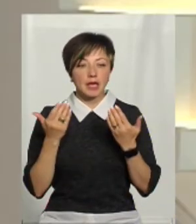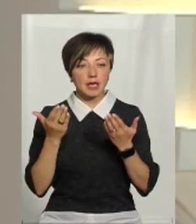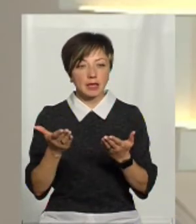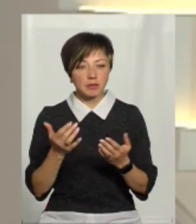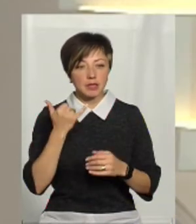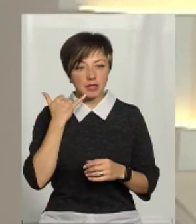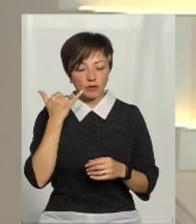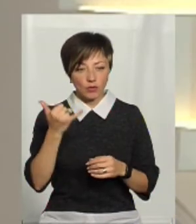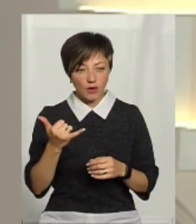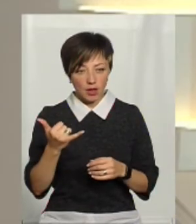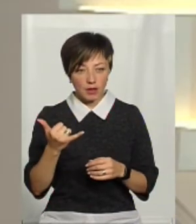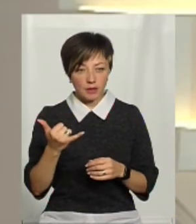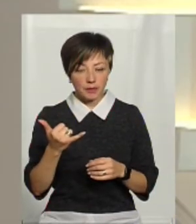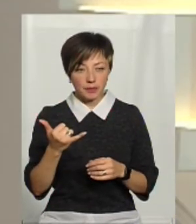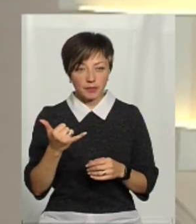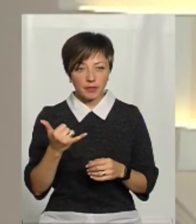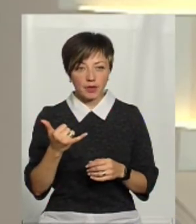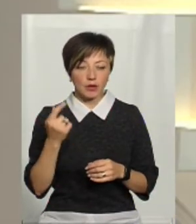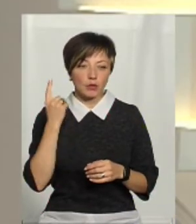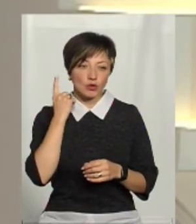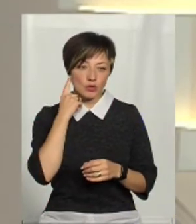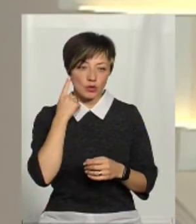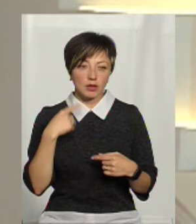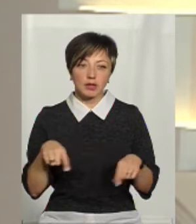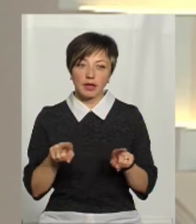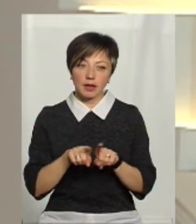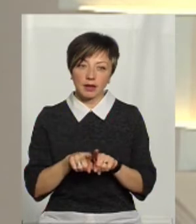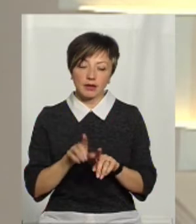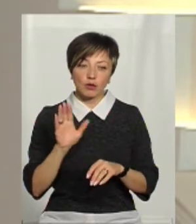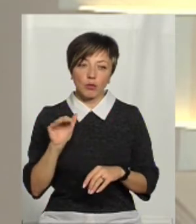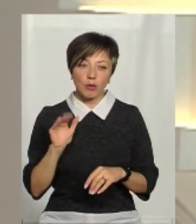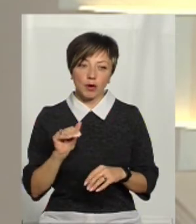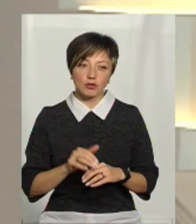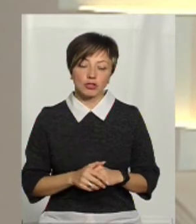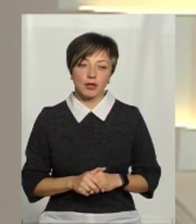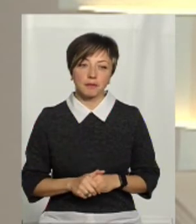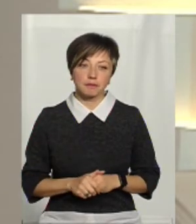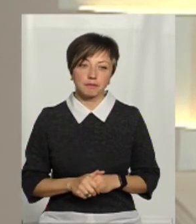зателефонували, на що почули, до побачення.